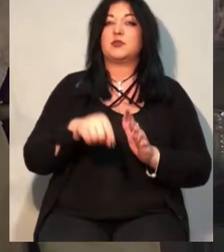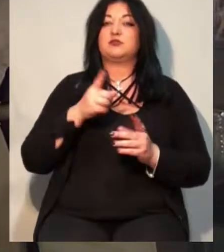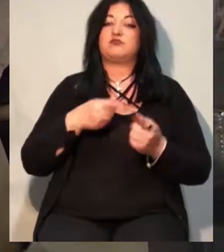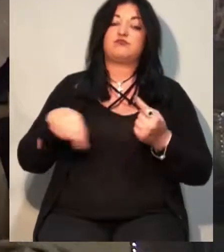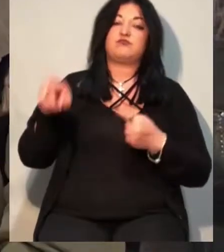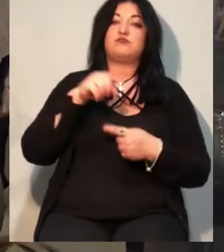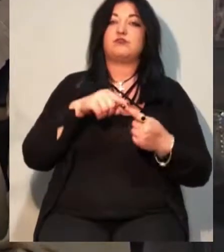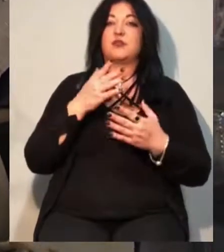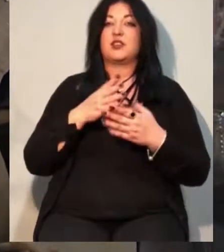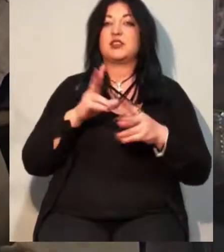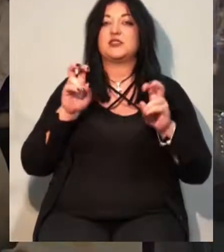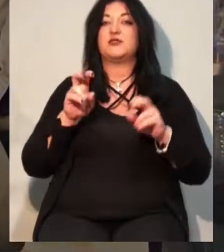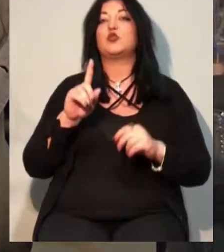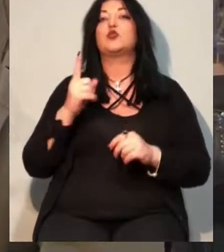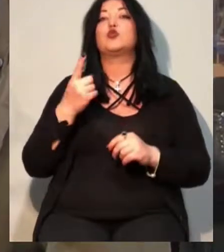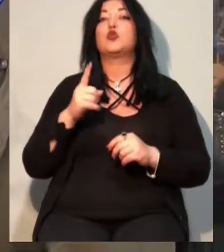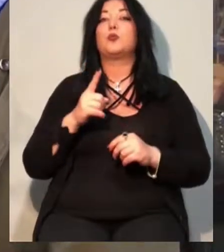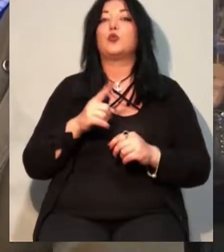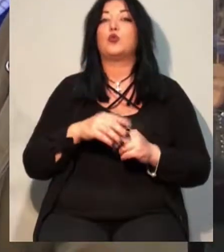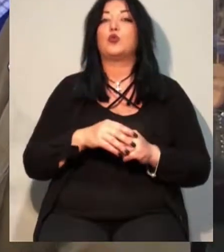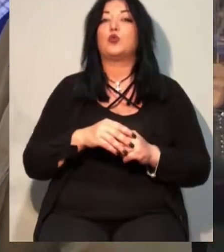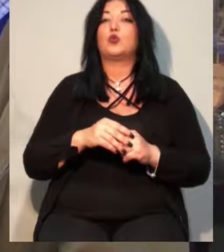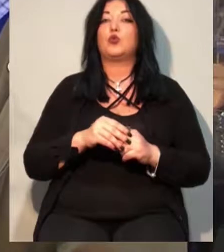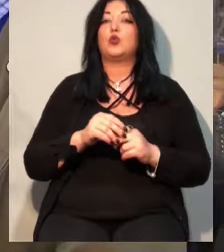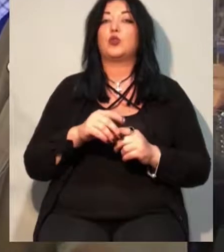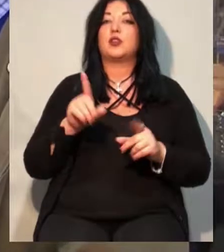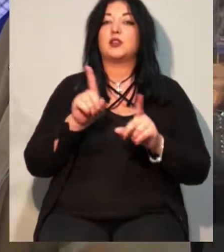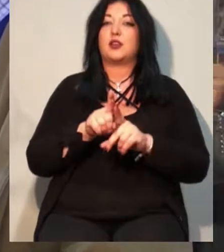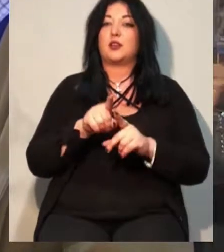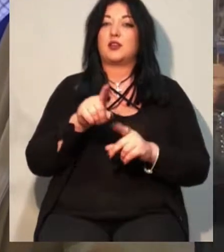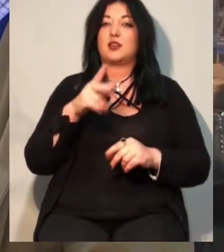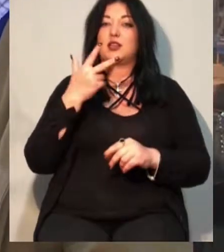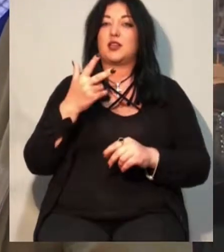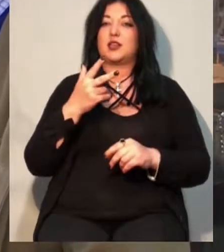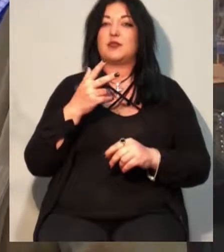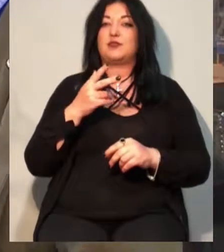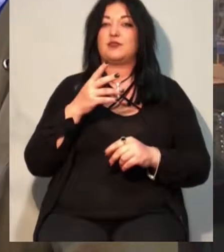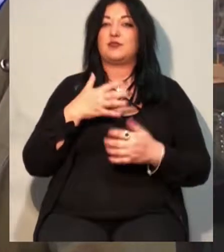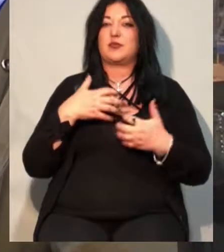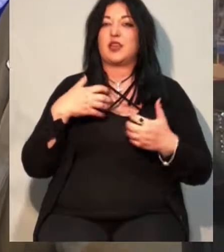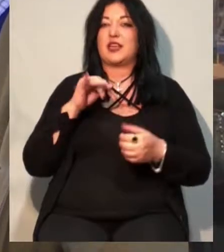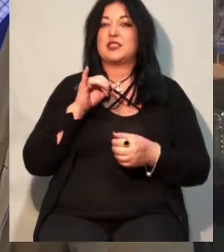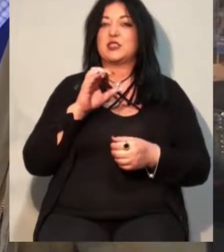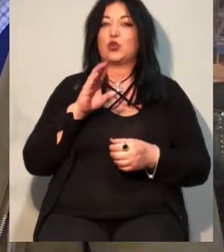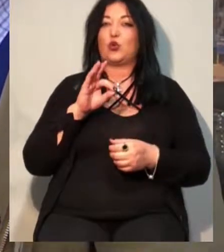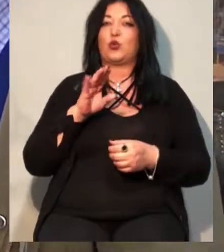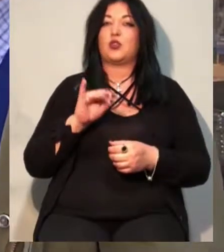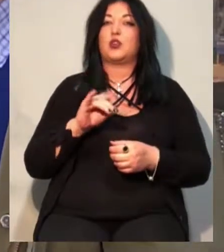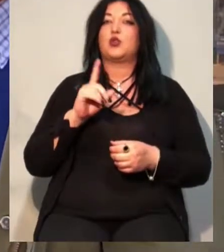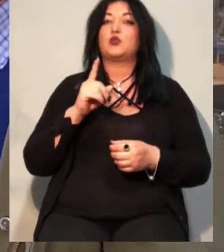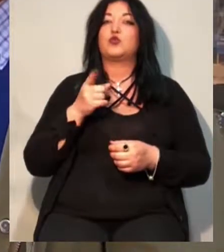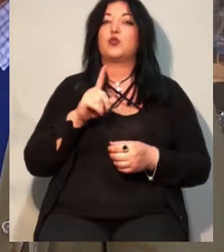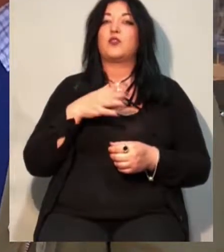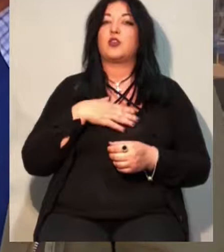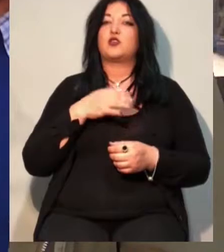Чому три істоти? Тому що у нас все-таки з монетами зараз виходить якийсь